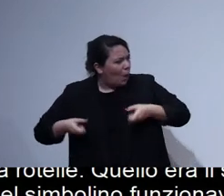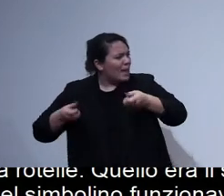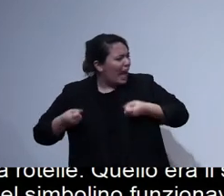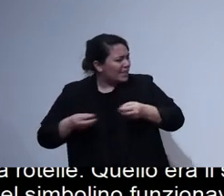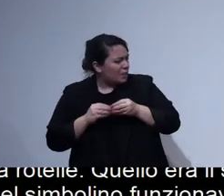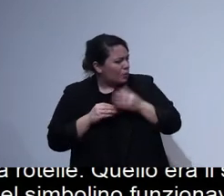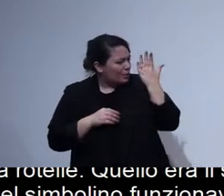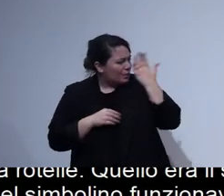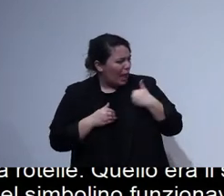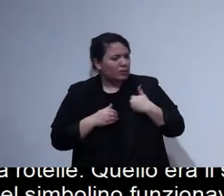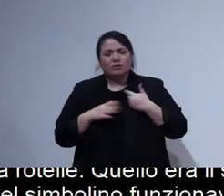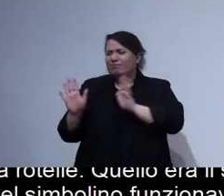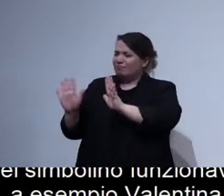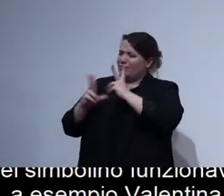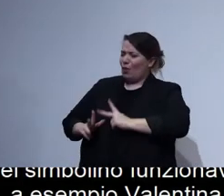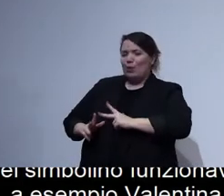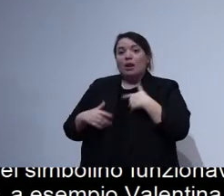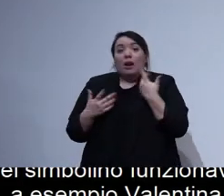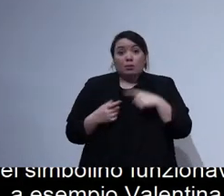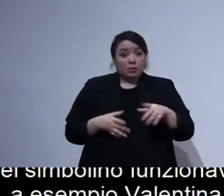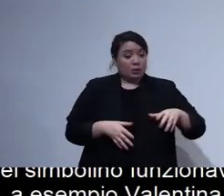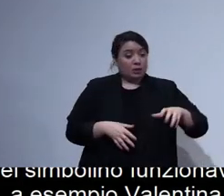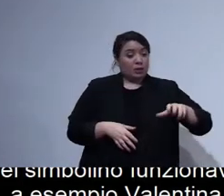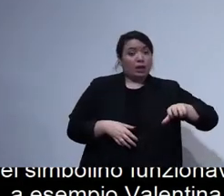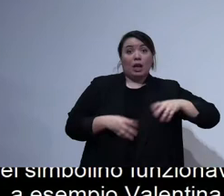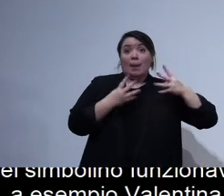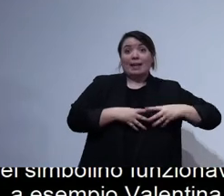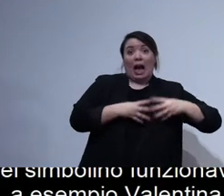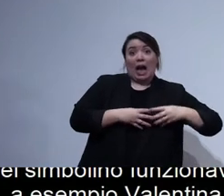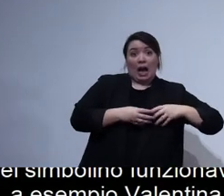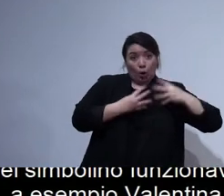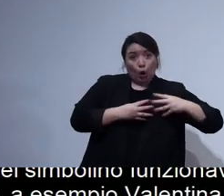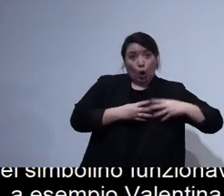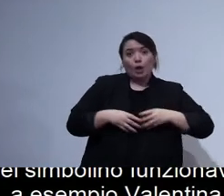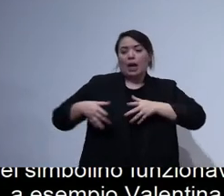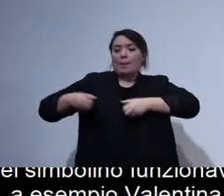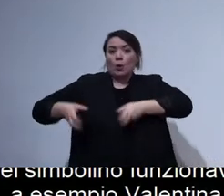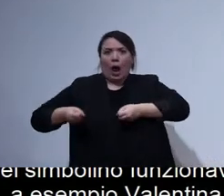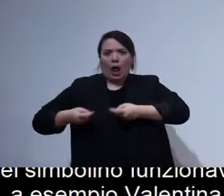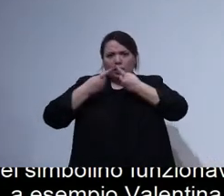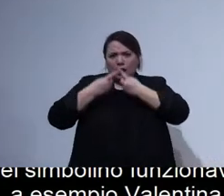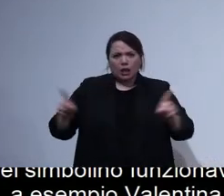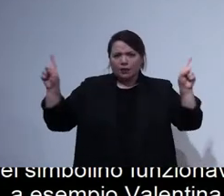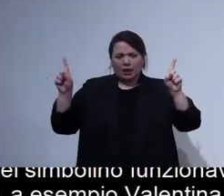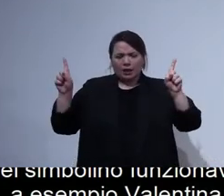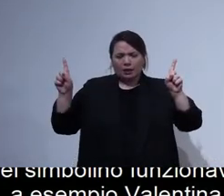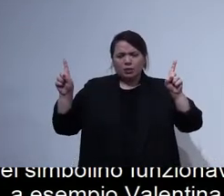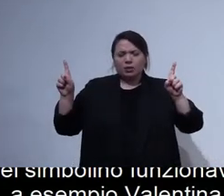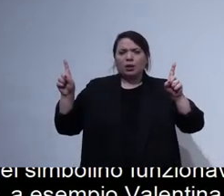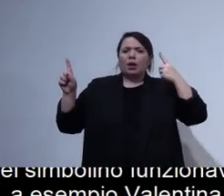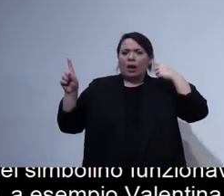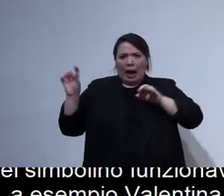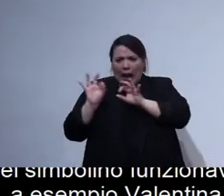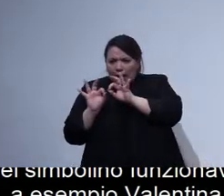diversi. Soprattutto la disabilità, alcuni c'è un gradino e lo possono